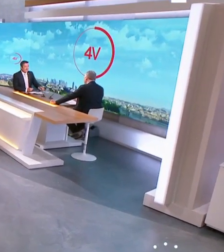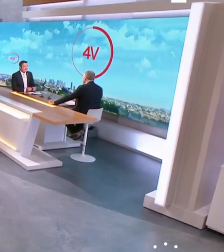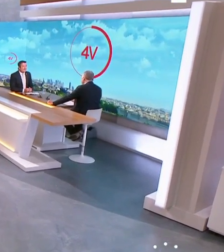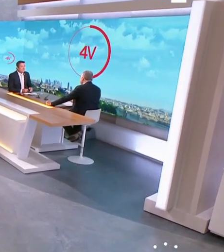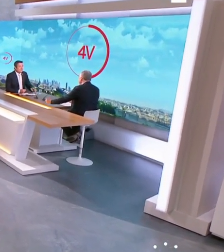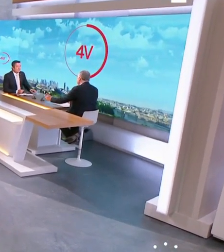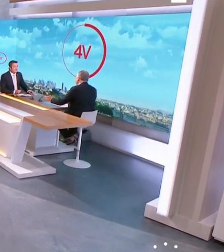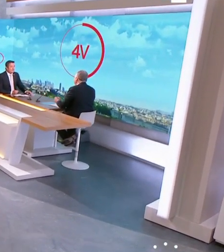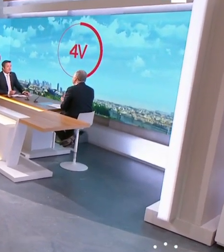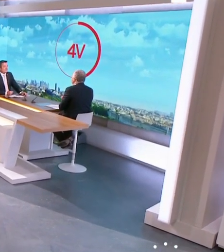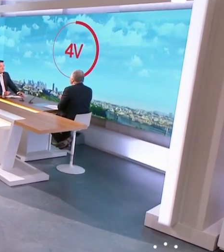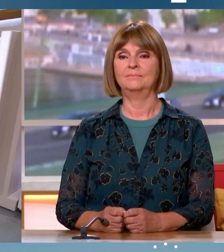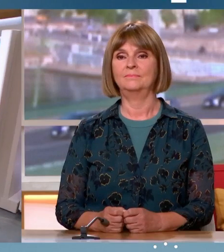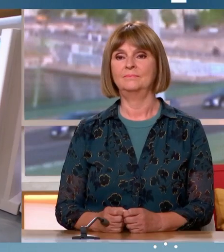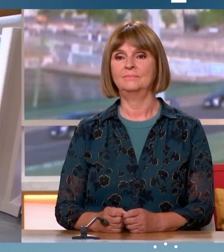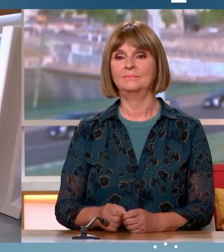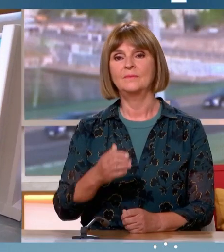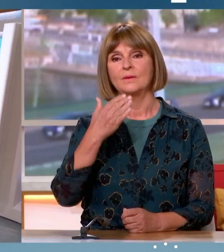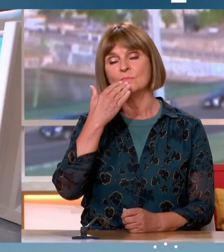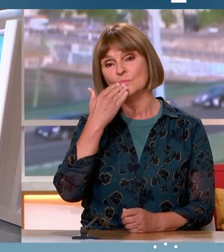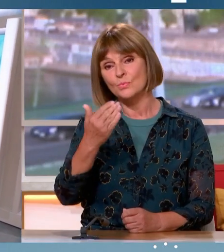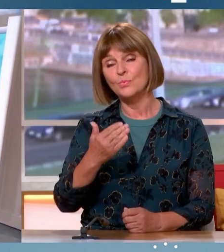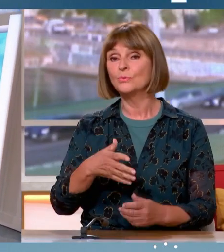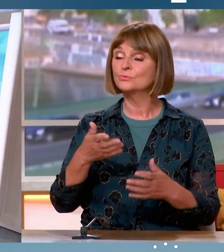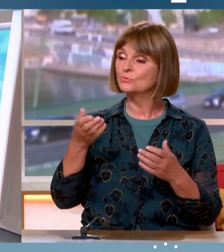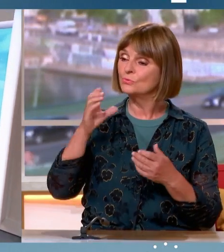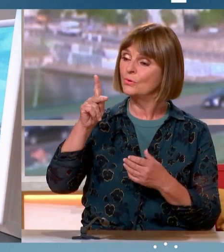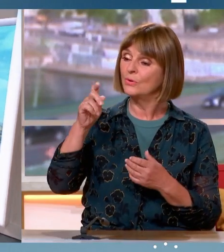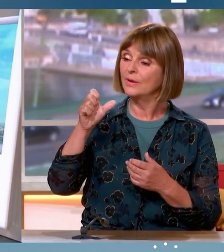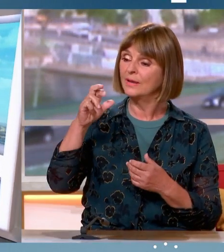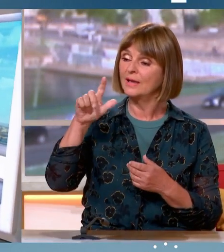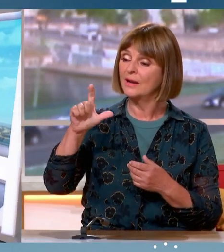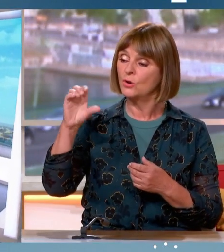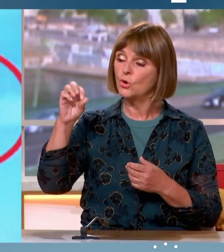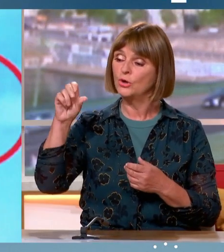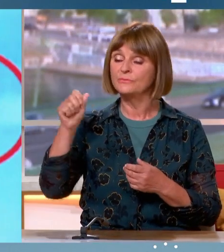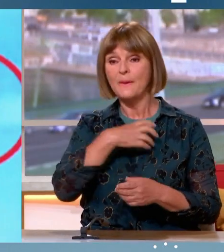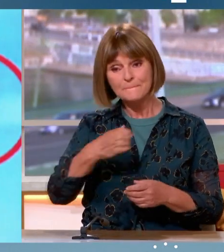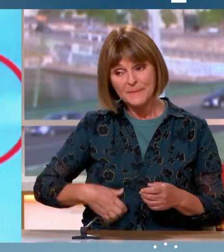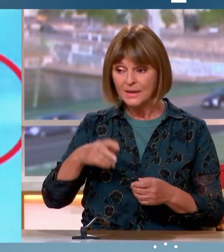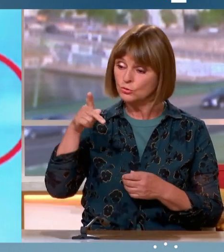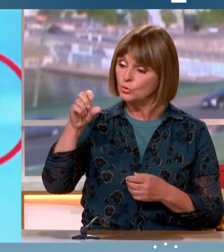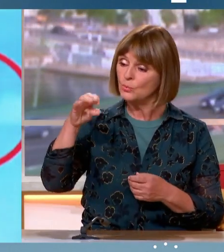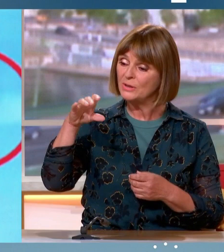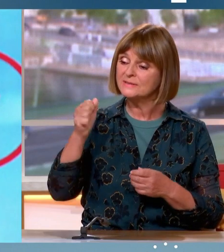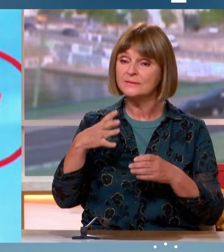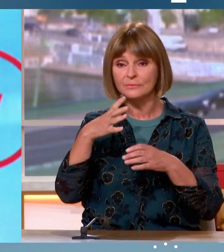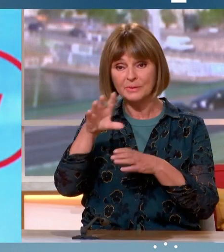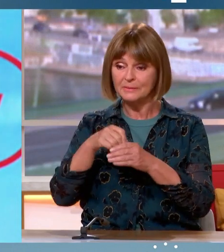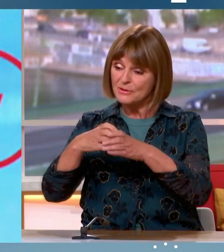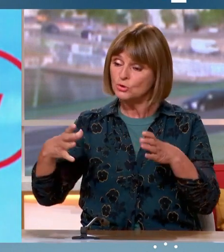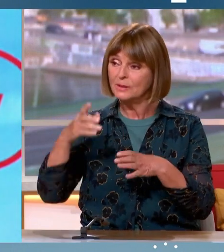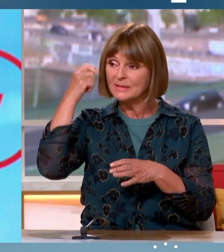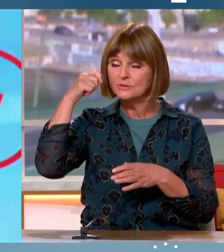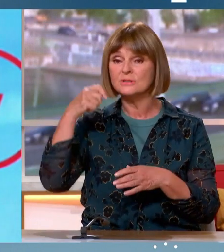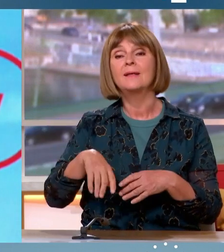Bonjour Karl-Olive. Bonjour, j vu Materberg. Maire de Poissy, vous appartenez à la majorité présidentielle. C'est dans votre ville à Poissy qu'Emmanuel Macron avait, on s'en souvient,